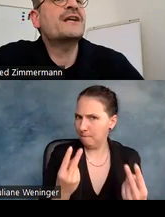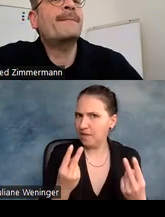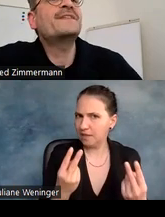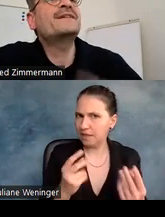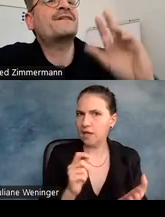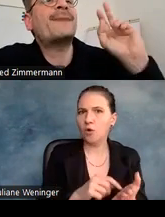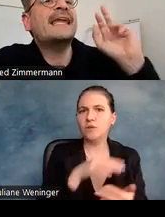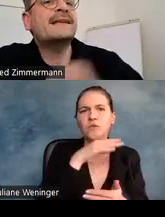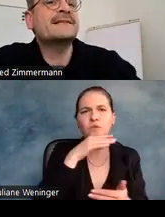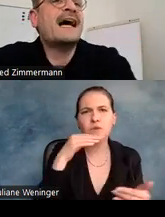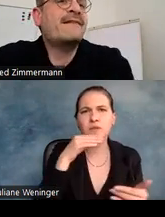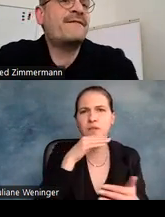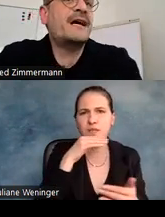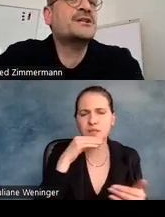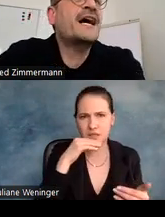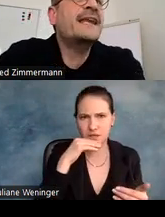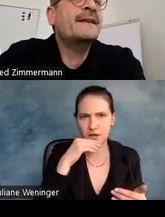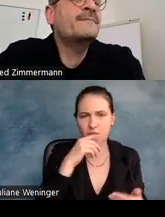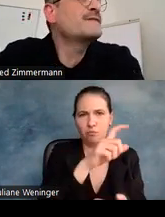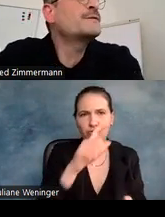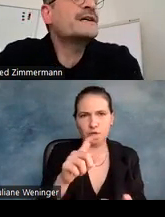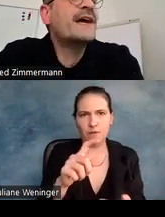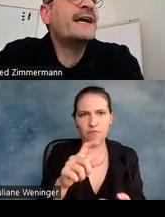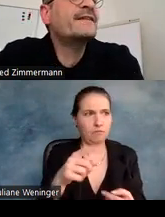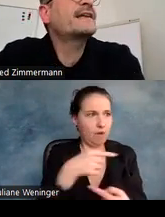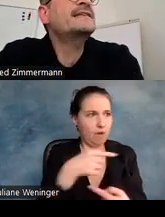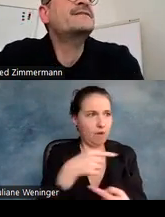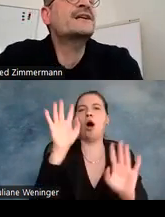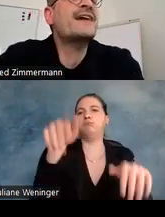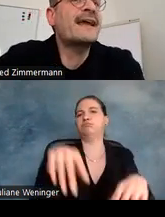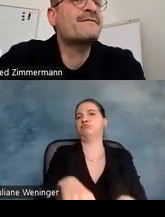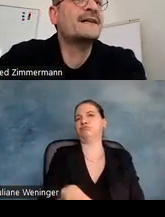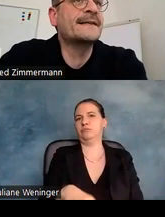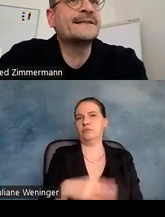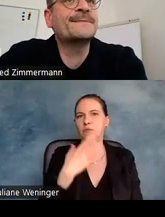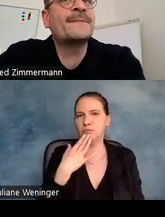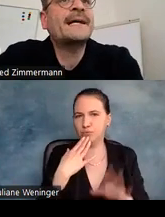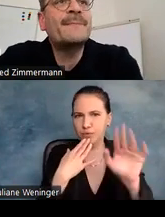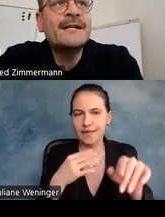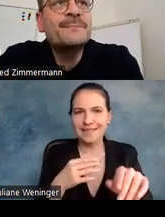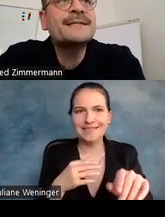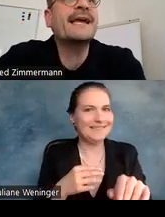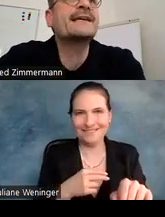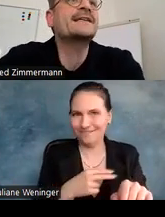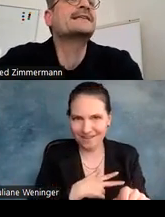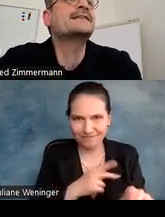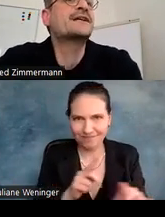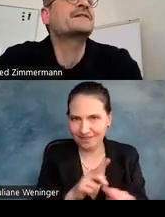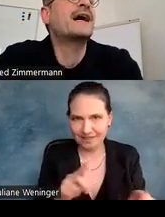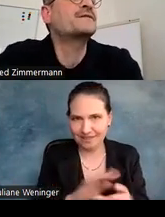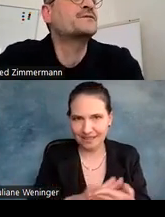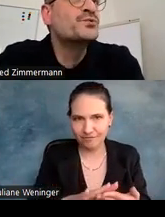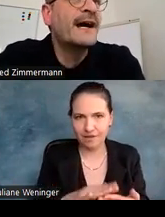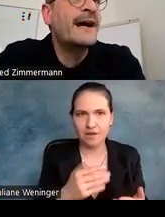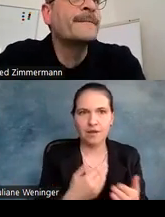Buchstaben, die vermeintlich einfach erscheinen, in Wirklichkeit nicht wirklich einfach sind. Als Beispiel zeige ich Ihnen die